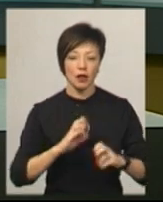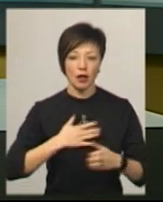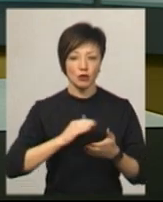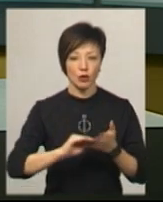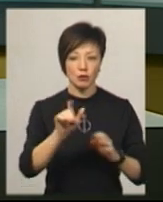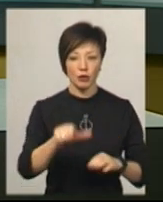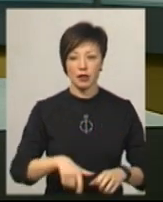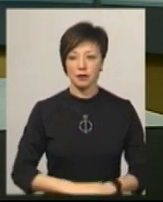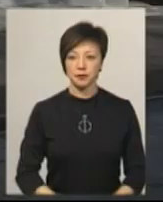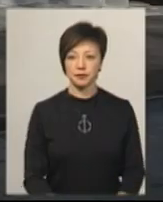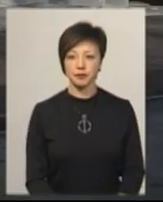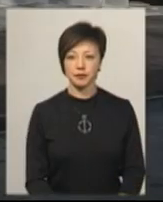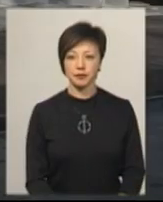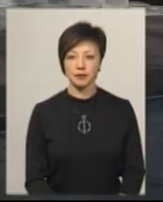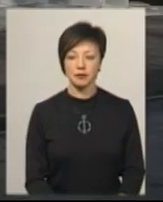Леся Боровець.